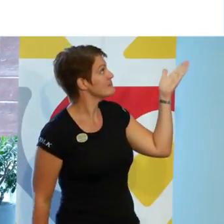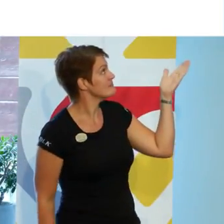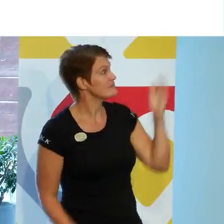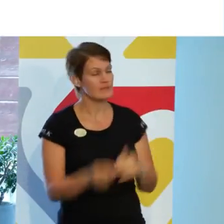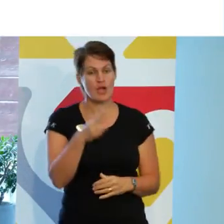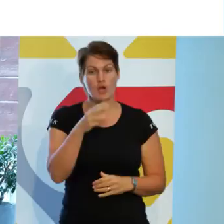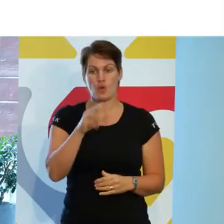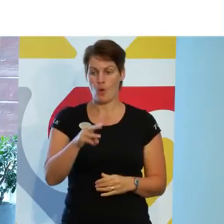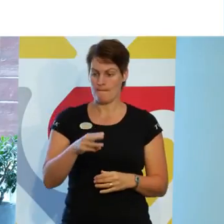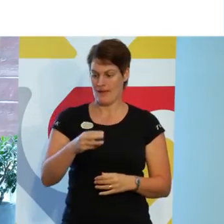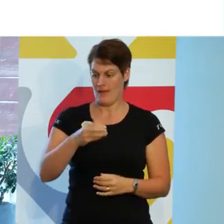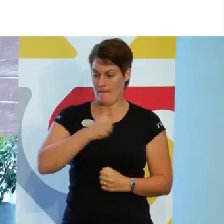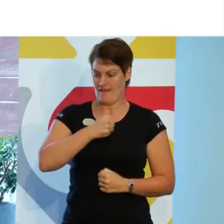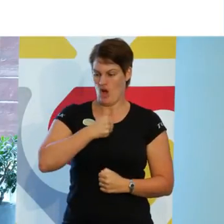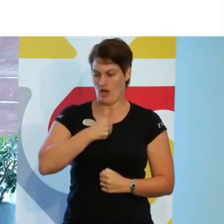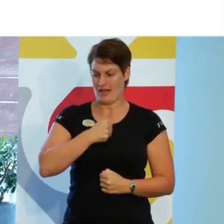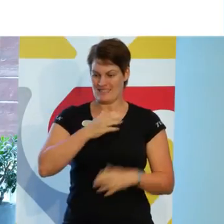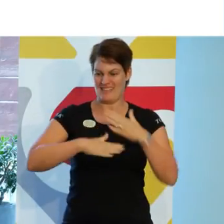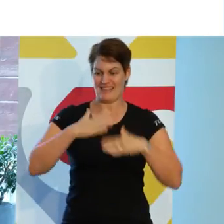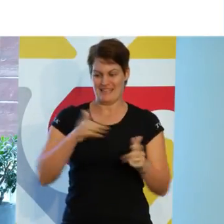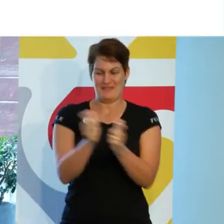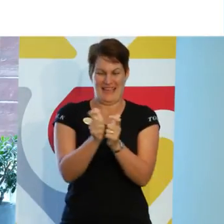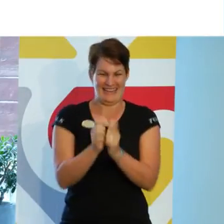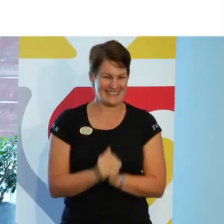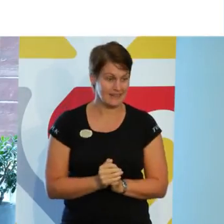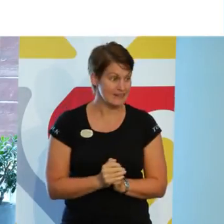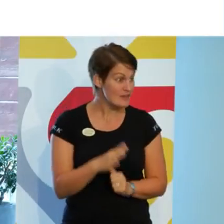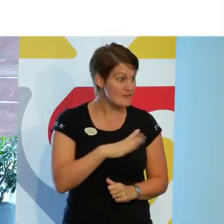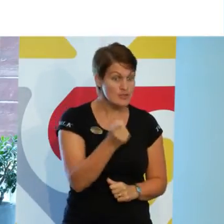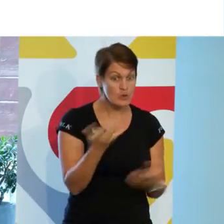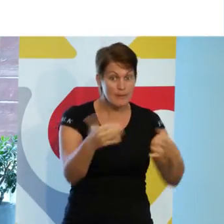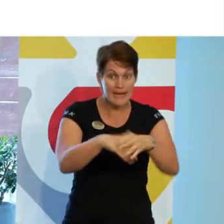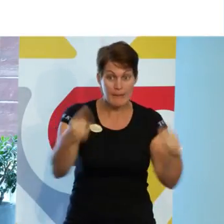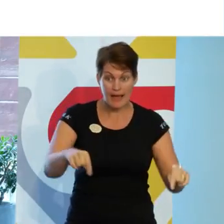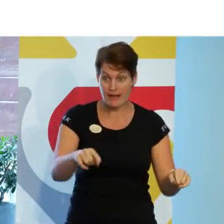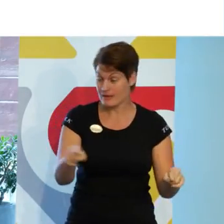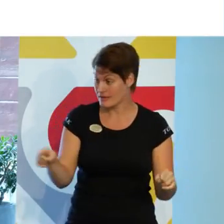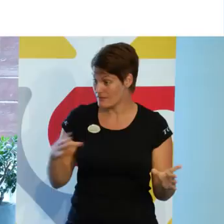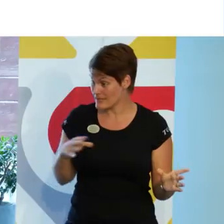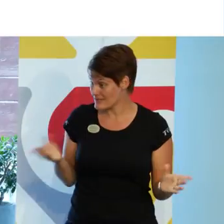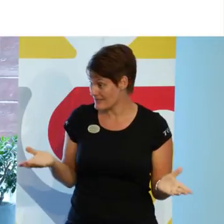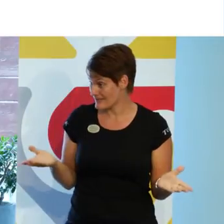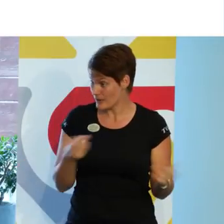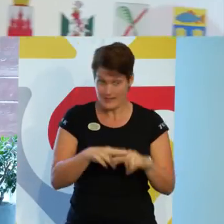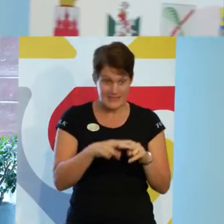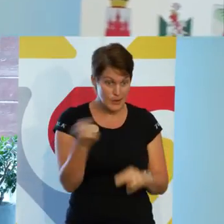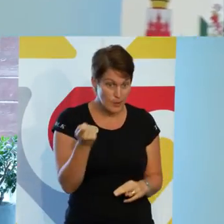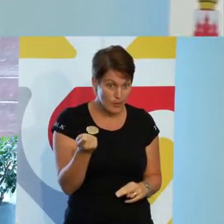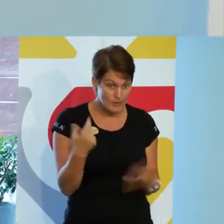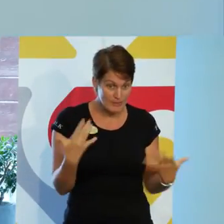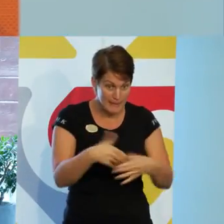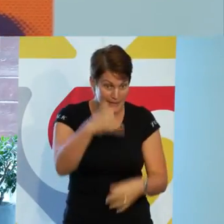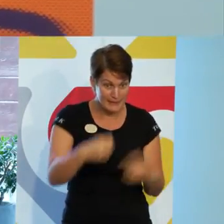Normbevararnas intresseförening. Har vi någon medlem därifrån? Eller om ni känner någon kanske?